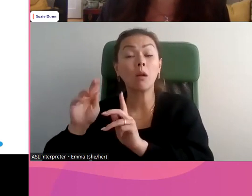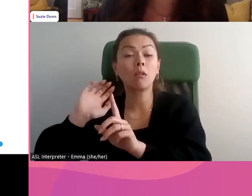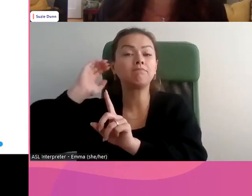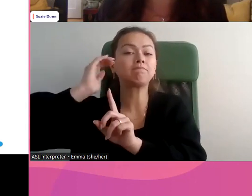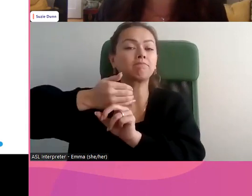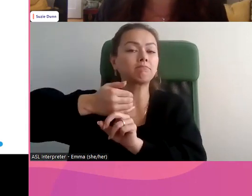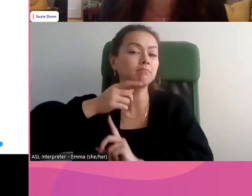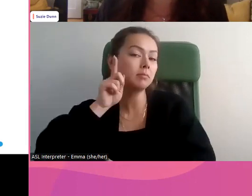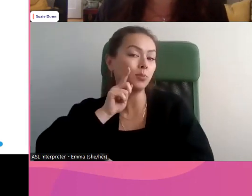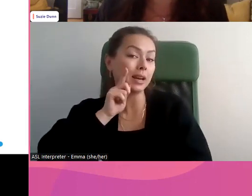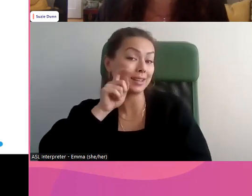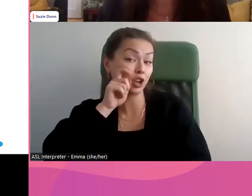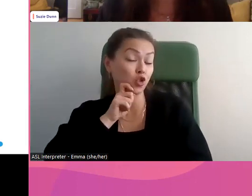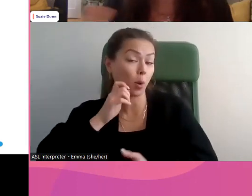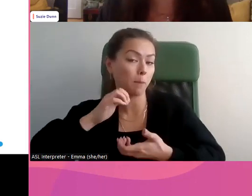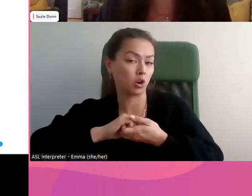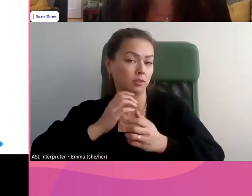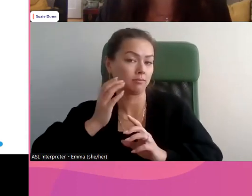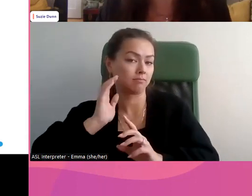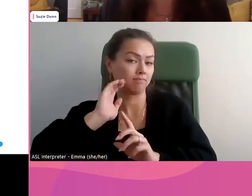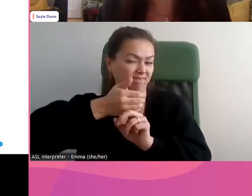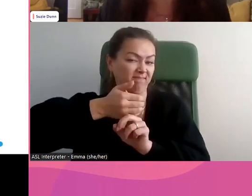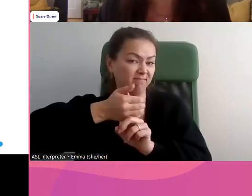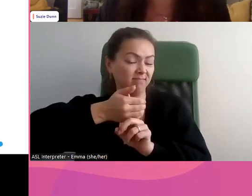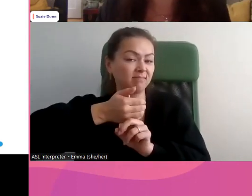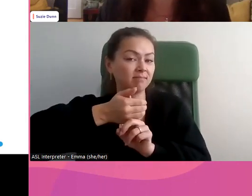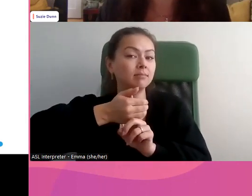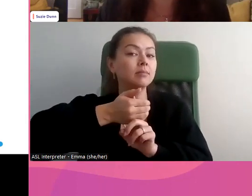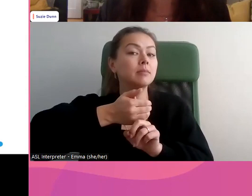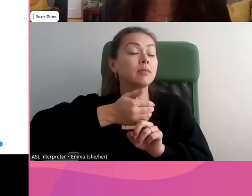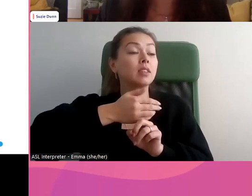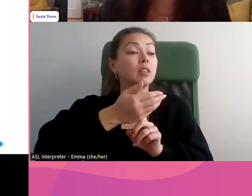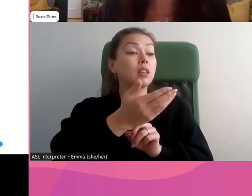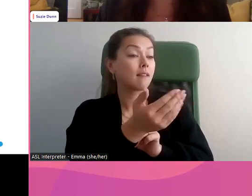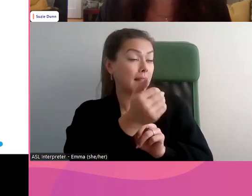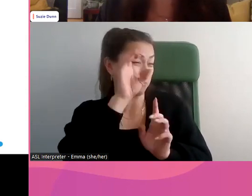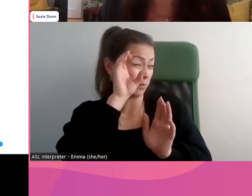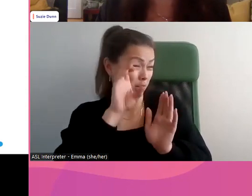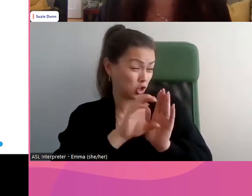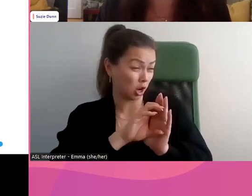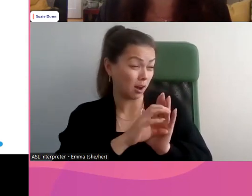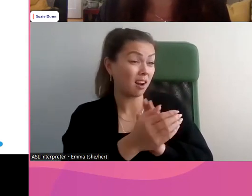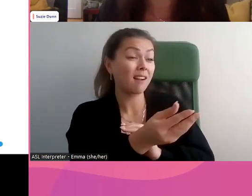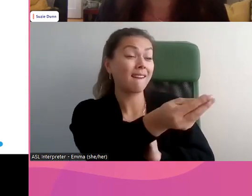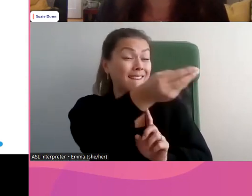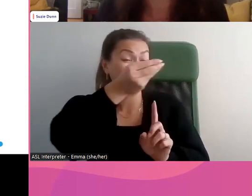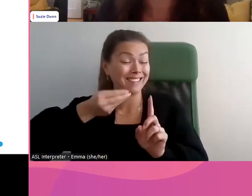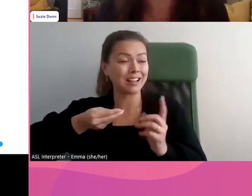des partenaires sexuels potentiels. Et une fois qu'ils ont partagé ces images, ils ont utilisé cela pour